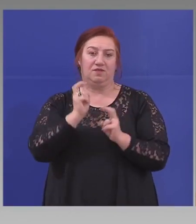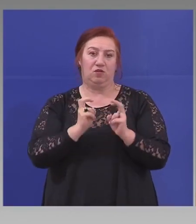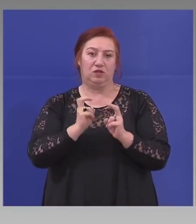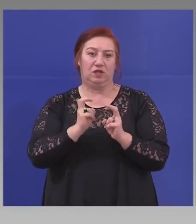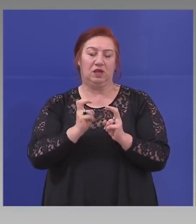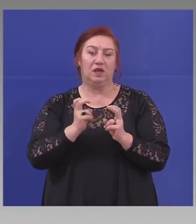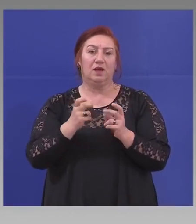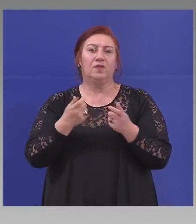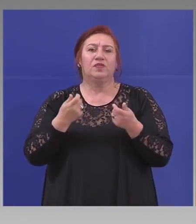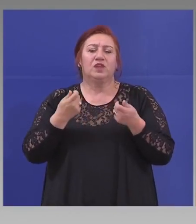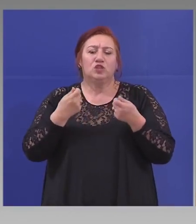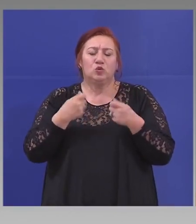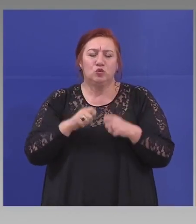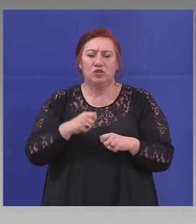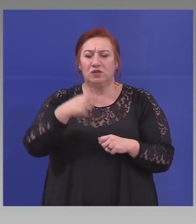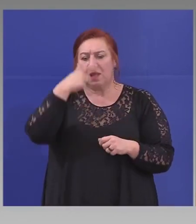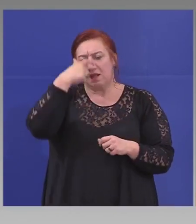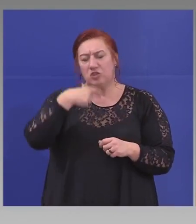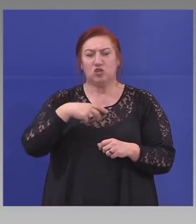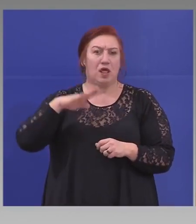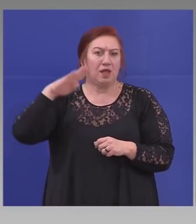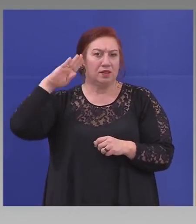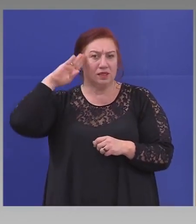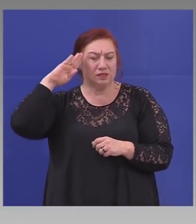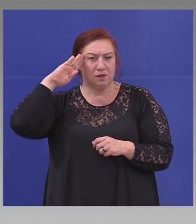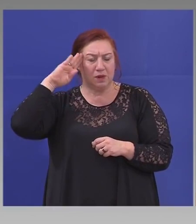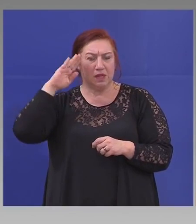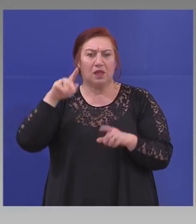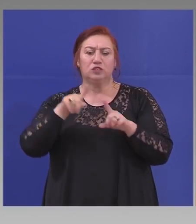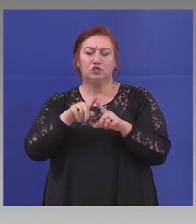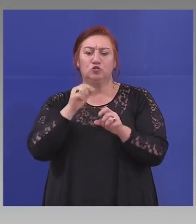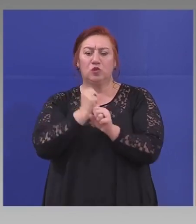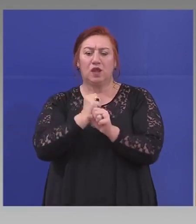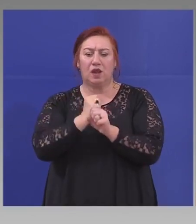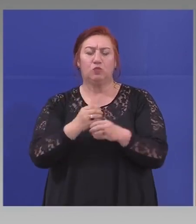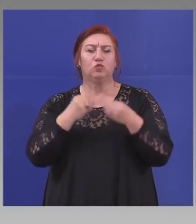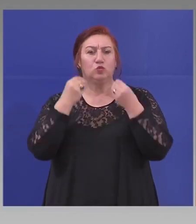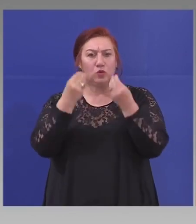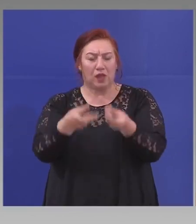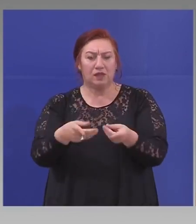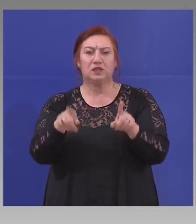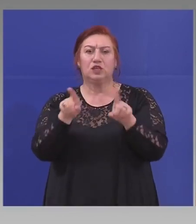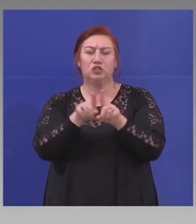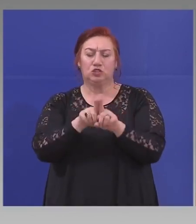Изключителна лична дисциплина и на работодателите и на самите работници.